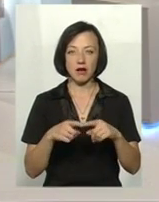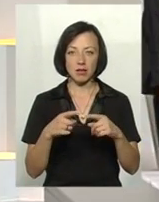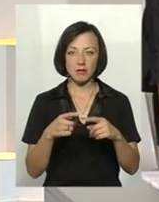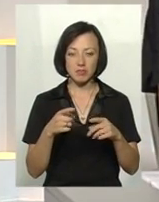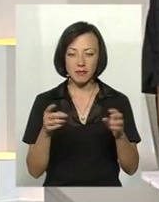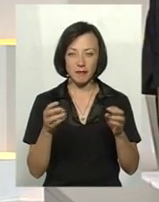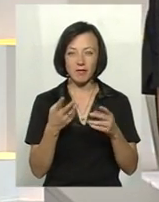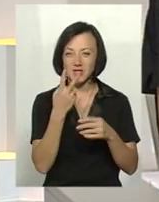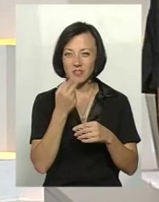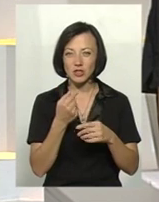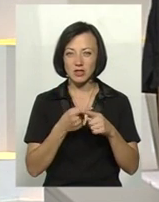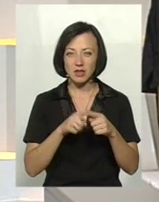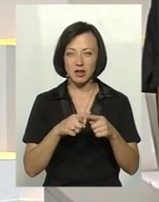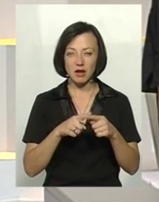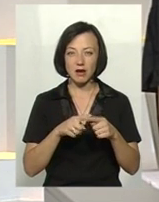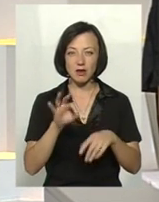неї, про яку теж знають,